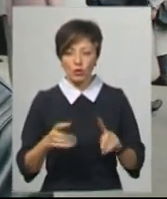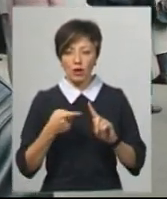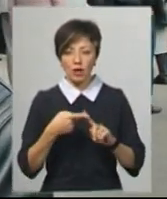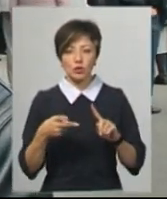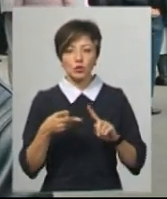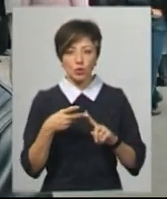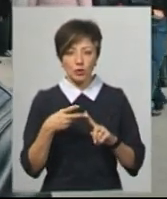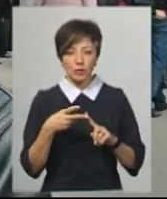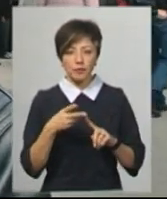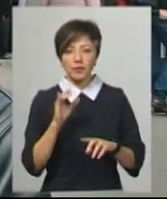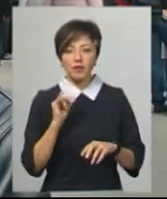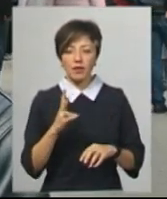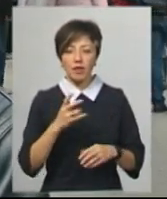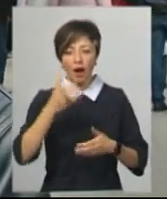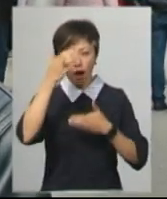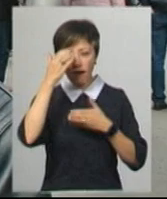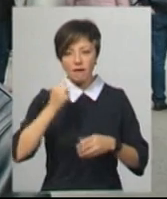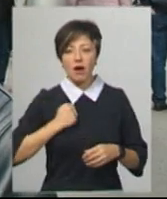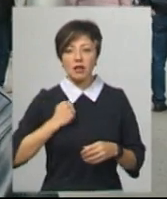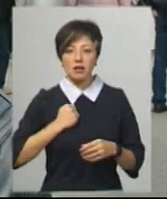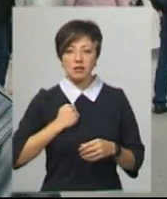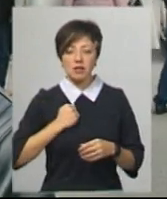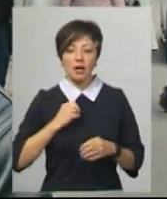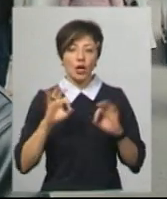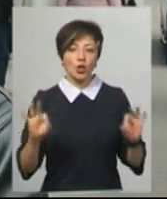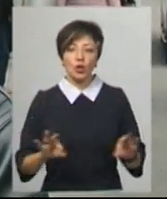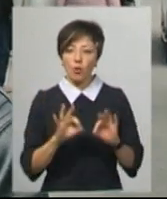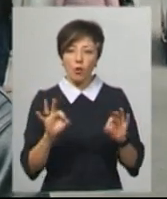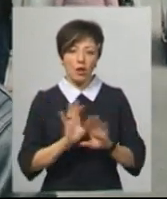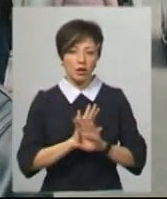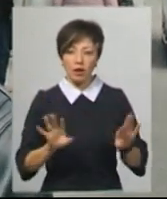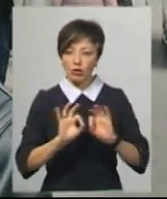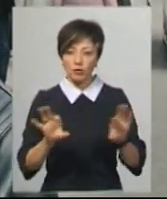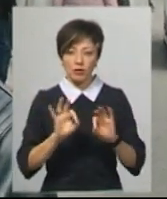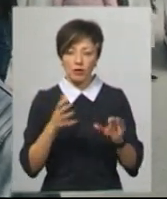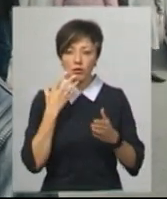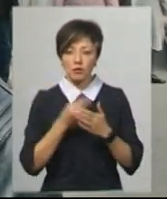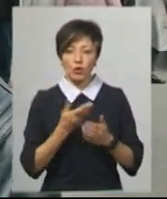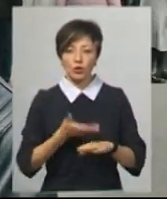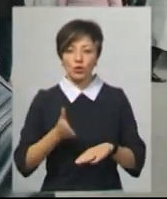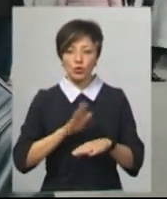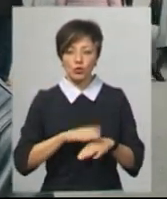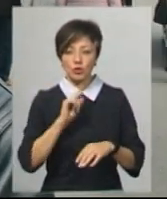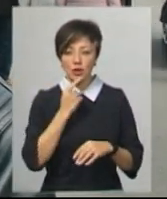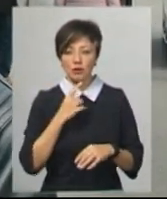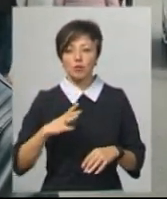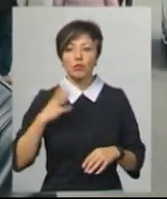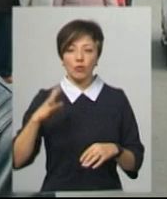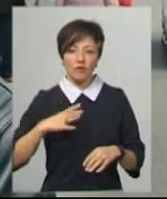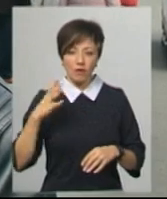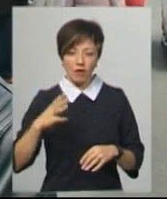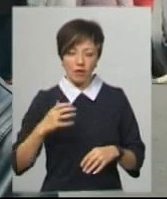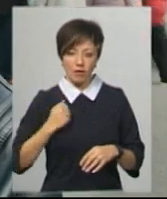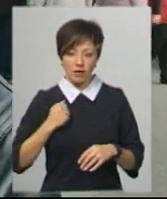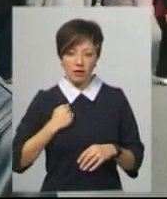Друге, він афганець, але він ніколи не розповідав про свої труднощі, складнощі, якими прийшов. Він